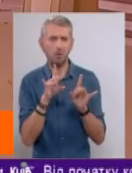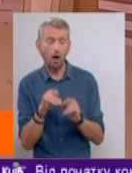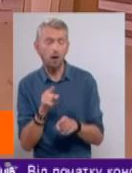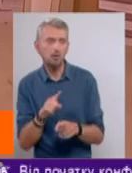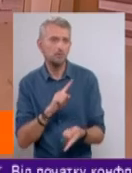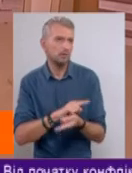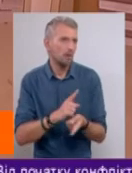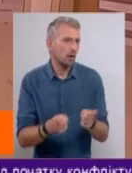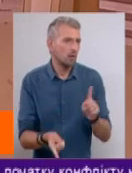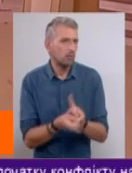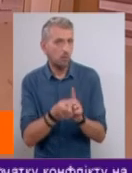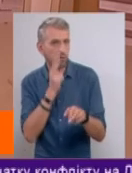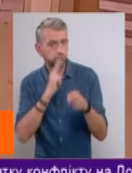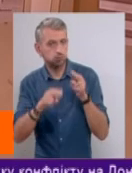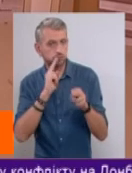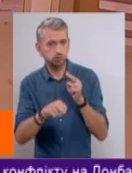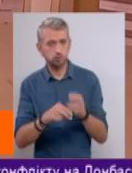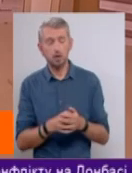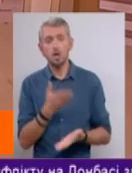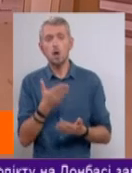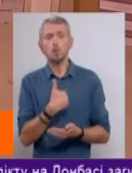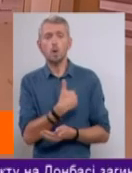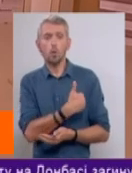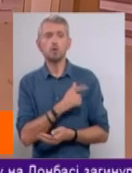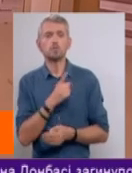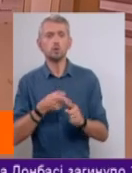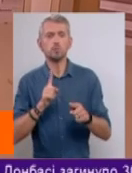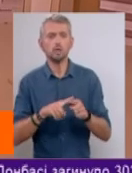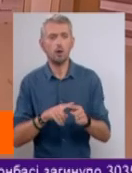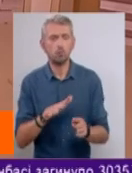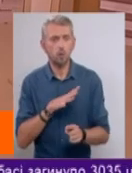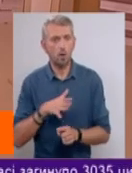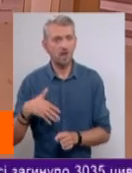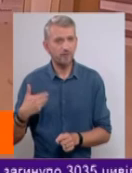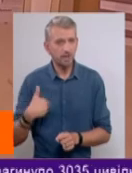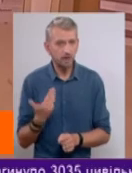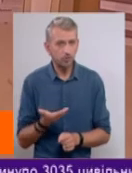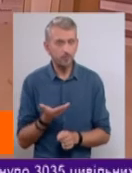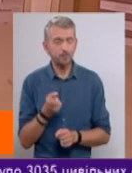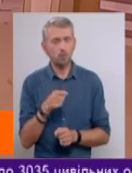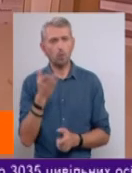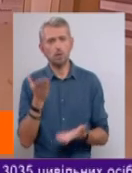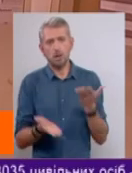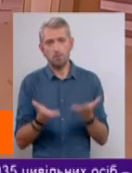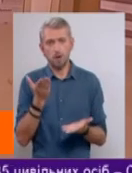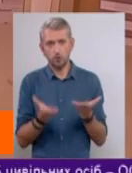Різні покоління, звичайно. І тому, дійсно, якщо ми хочемо, щоб це було ефективно, то, напевно,